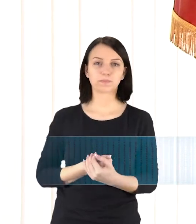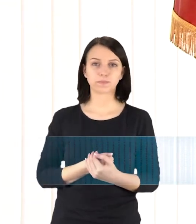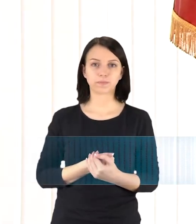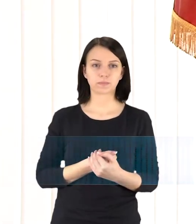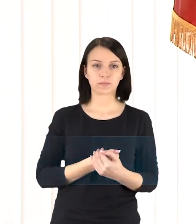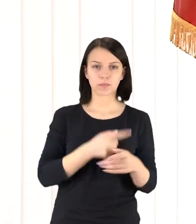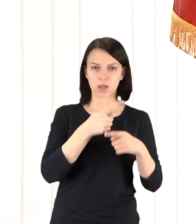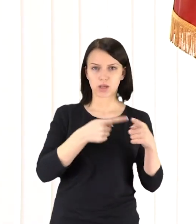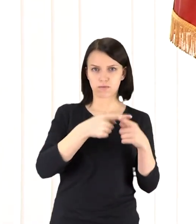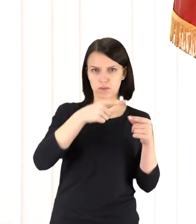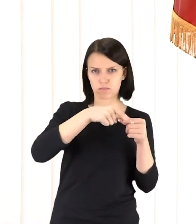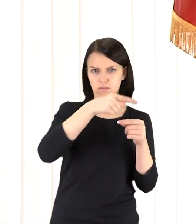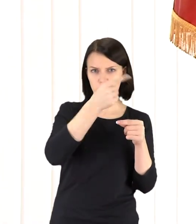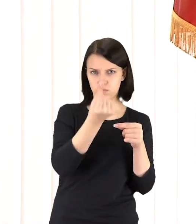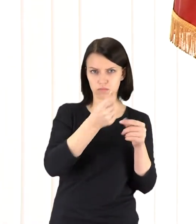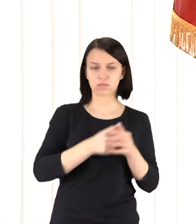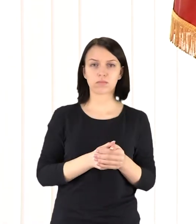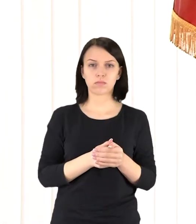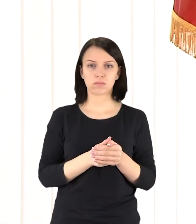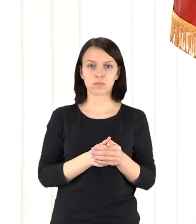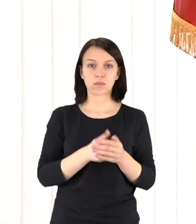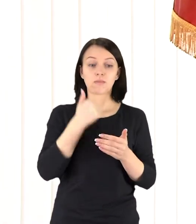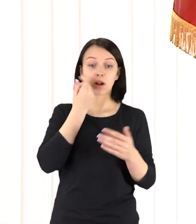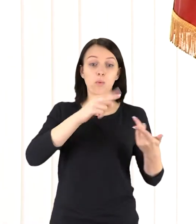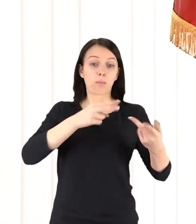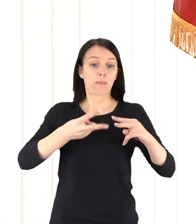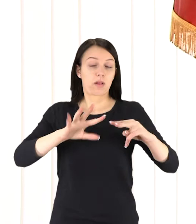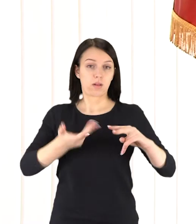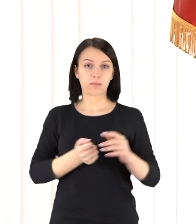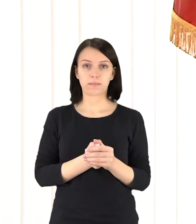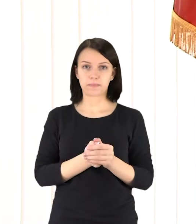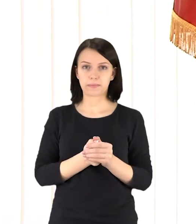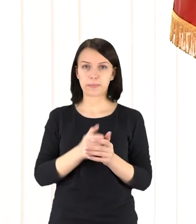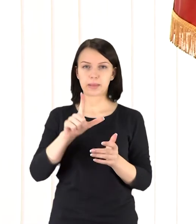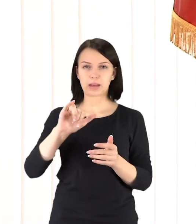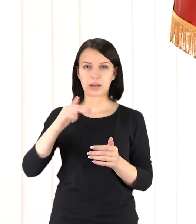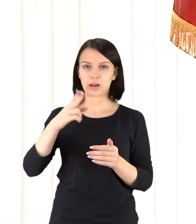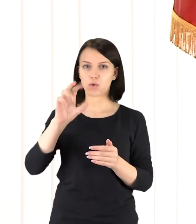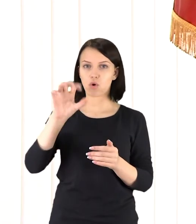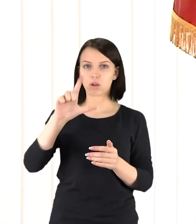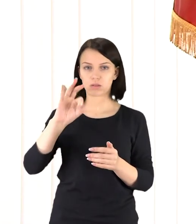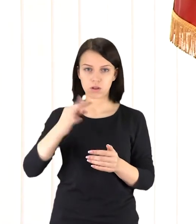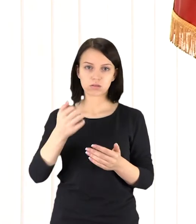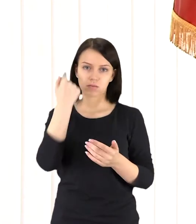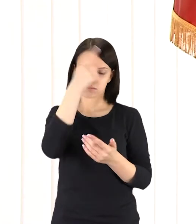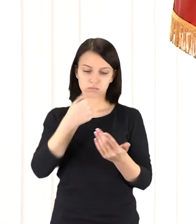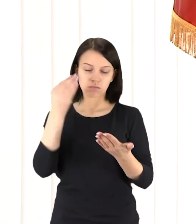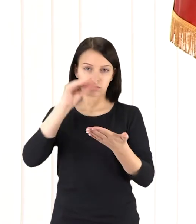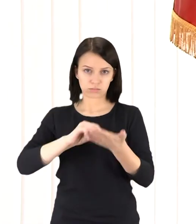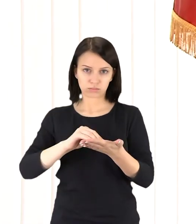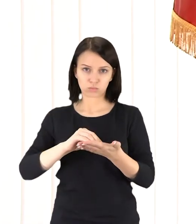kviečių varpos. Po to buvo pakeista į Lincolno memorialo vaizdą.